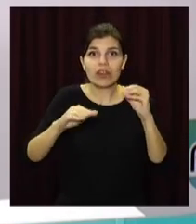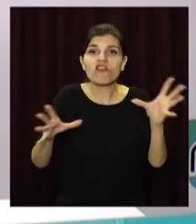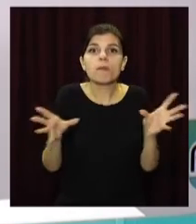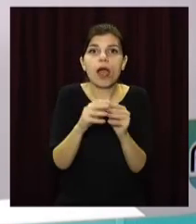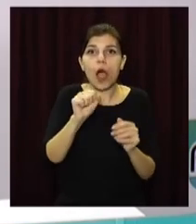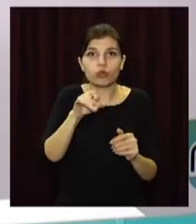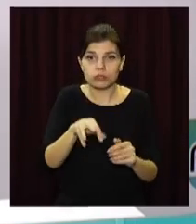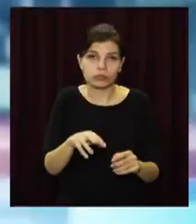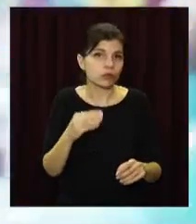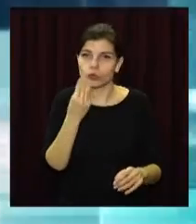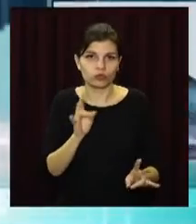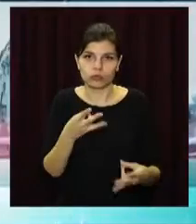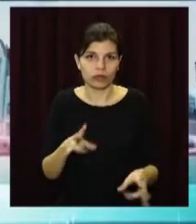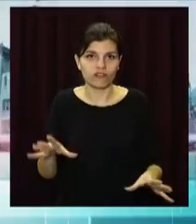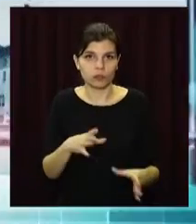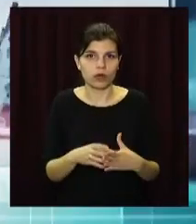аутизмом.